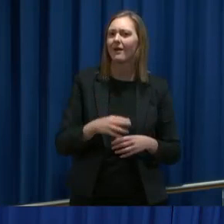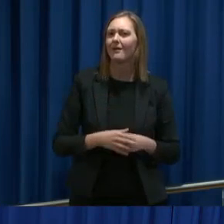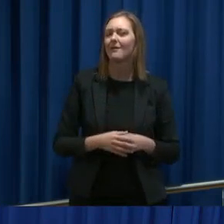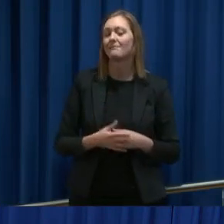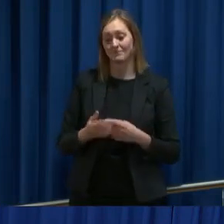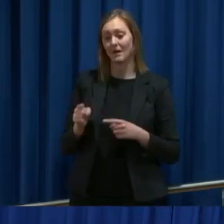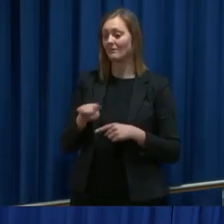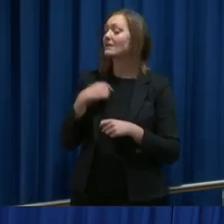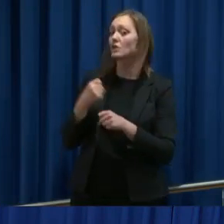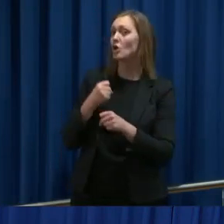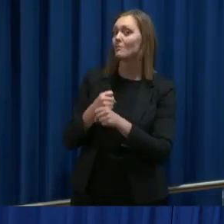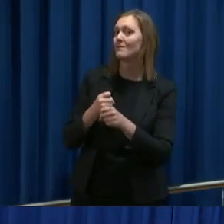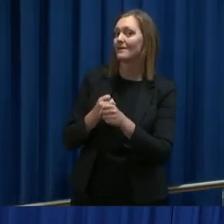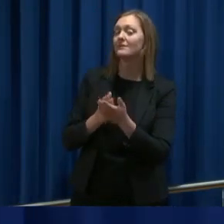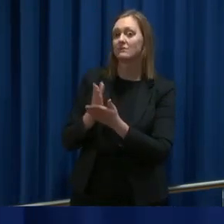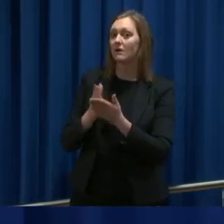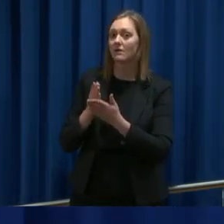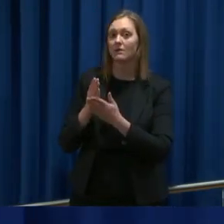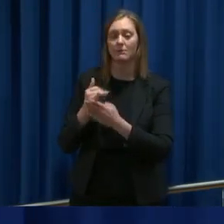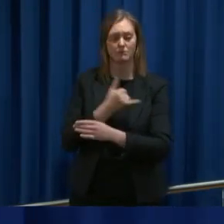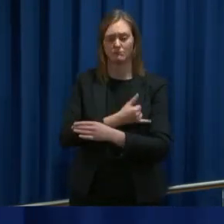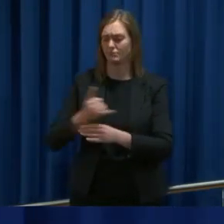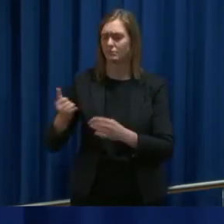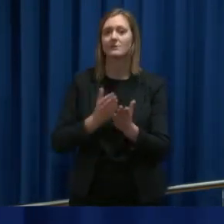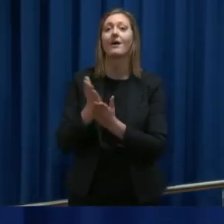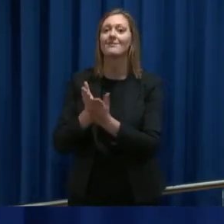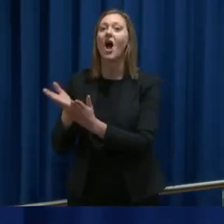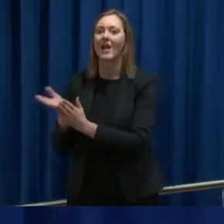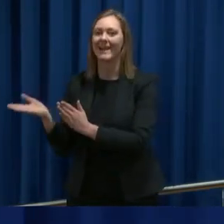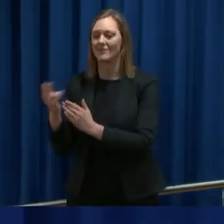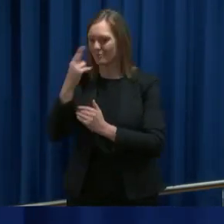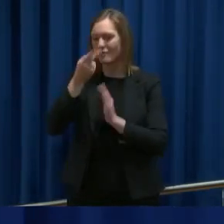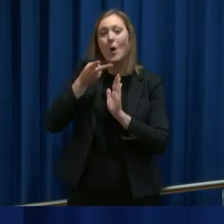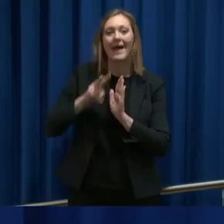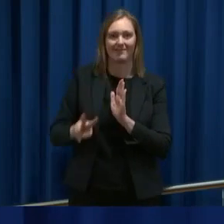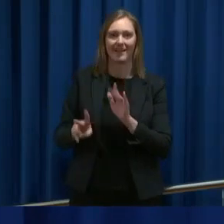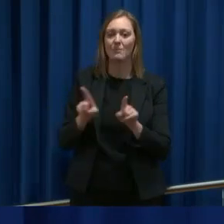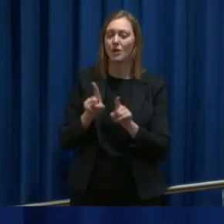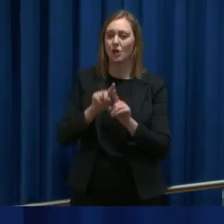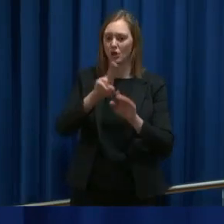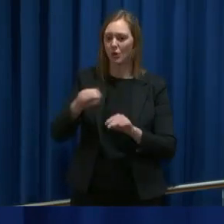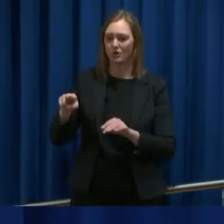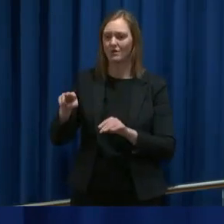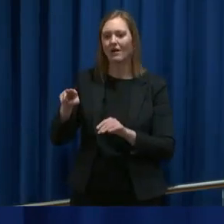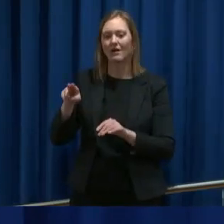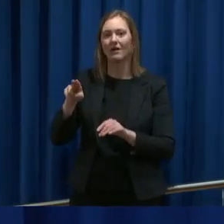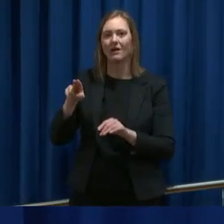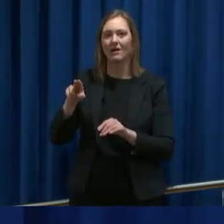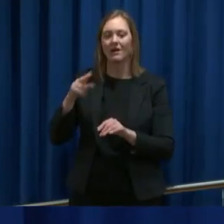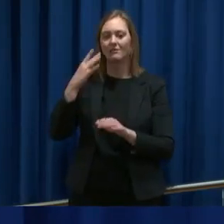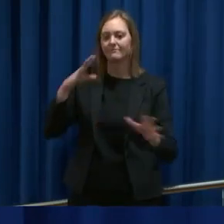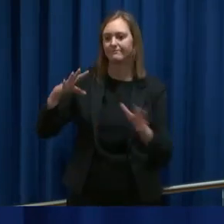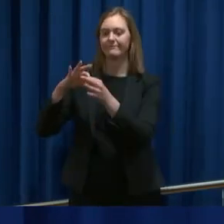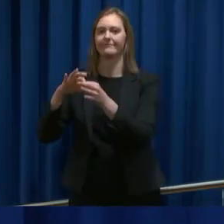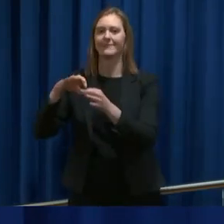noe som jeg jobber med langs alle mulige kanaler for å få endret på, sånn at Norge blir inn som en del,